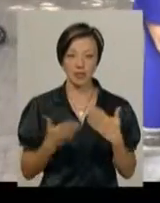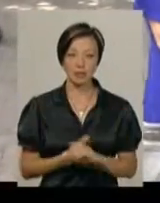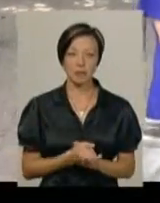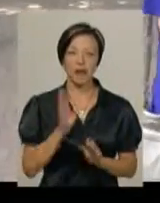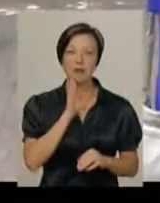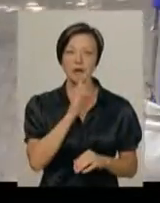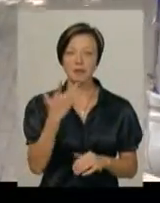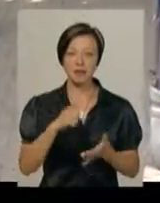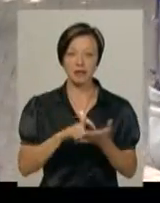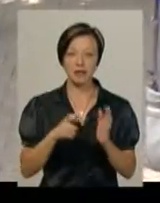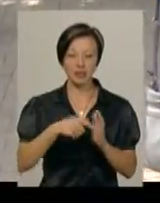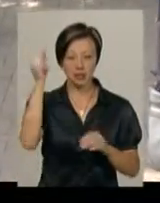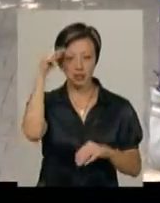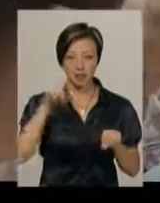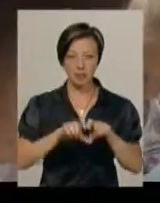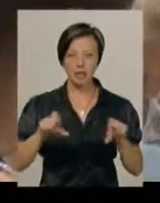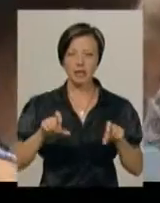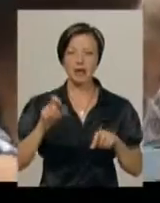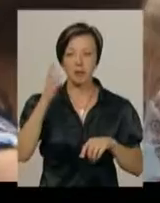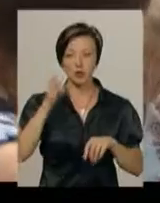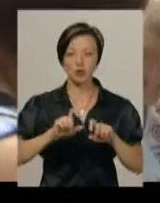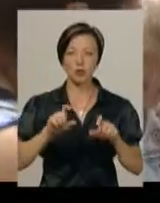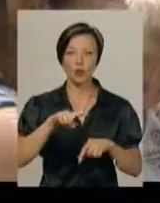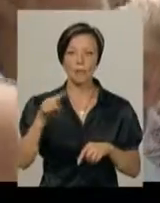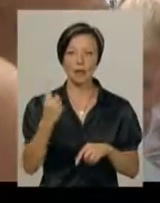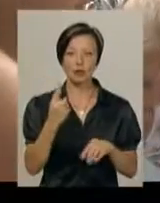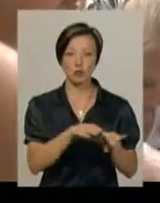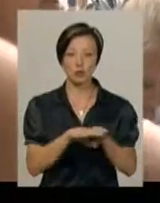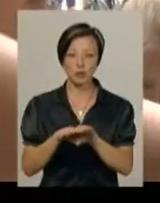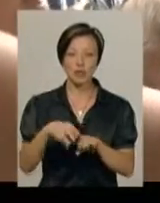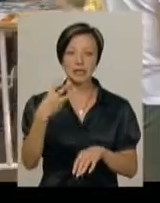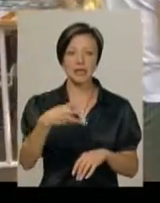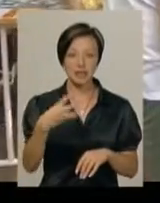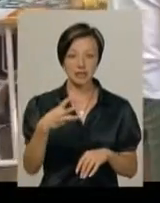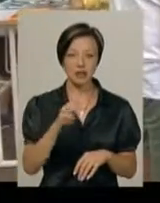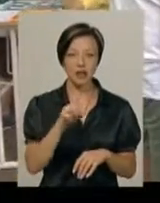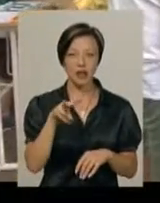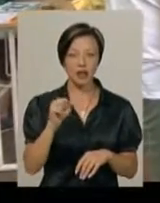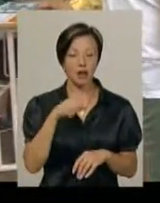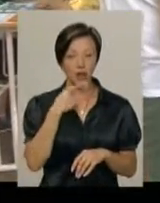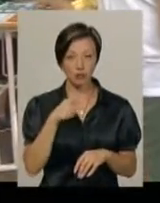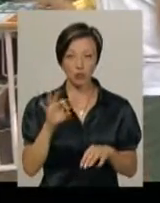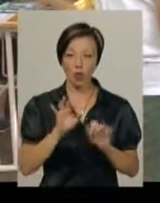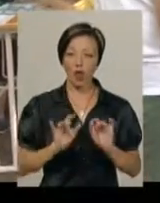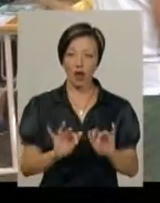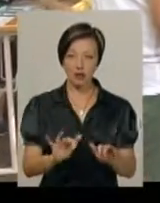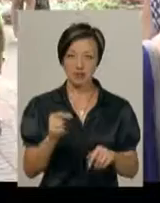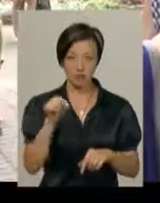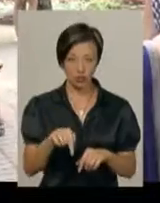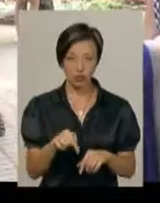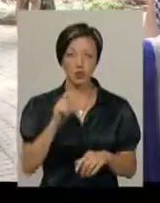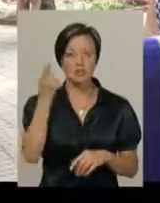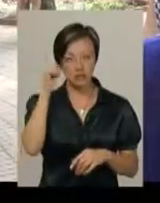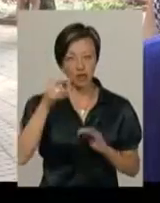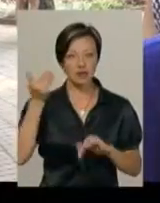Мама третьокласника, який навчається у Хмельницькій спеціалізованій школі першого ступеня номер 30, Алла Русин каже про акцію «Фабрика освітніх ідей»